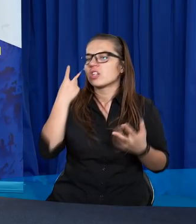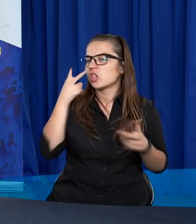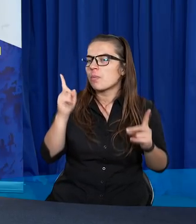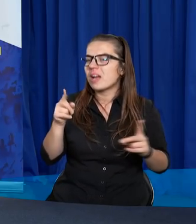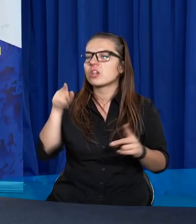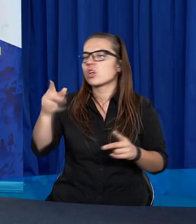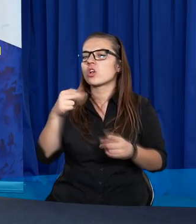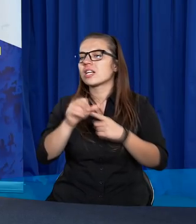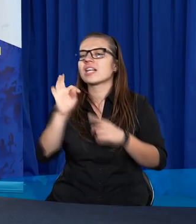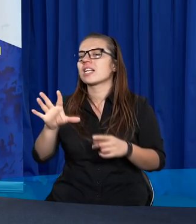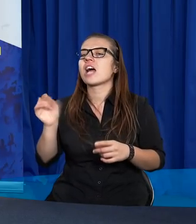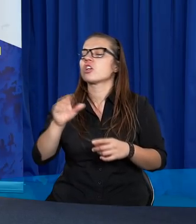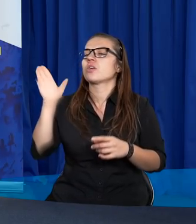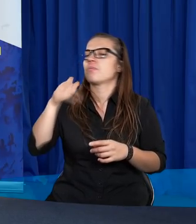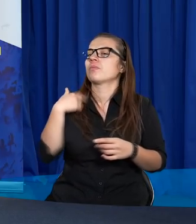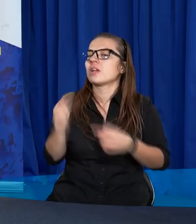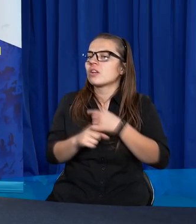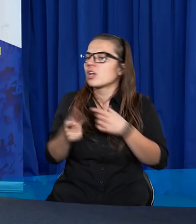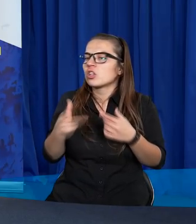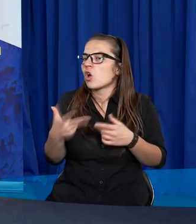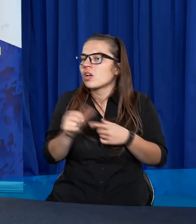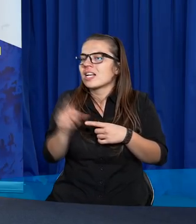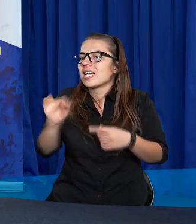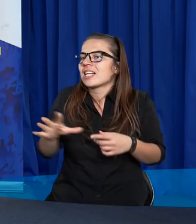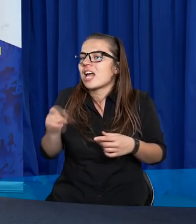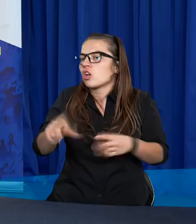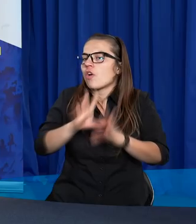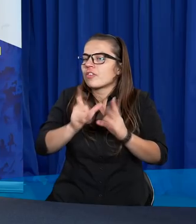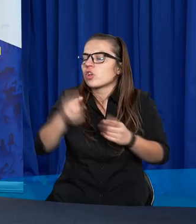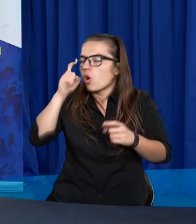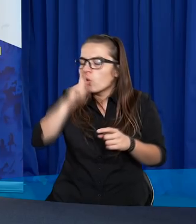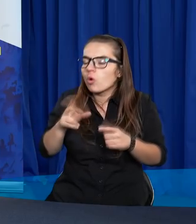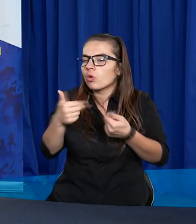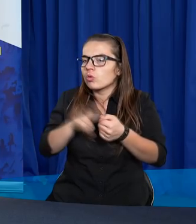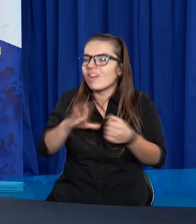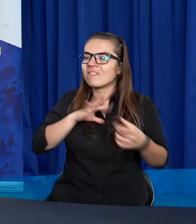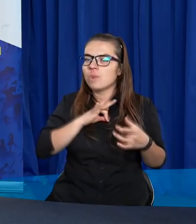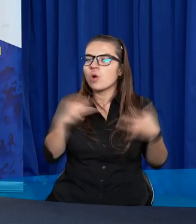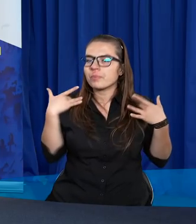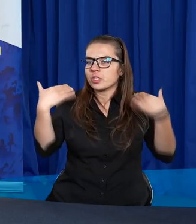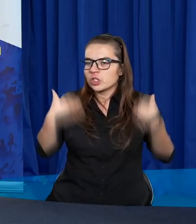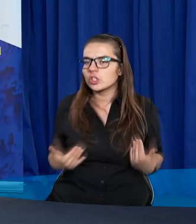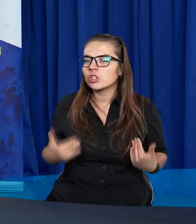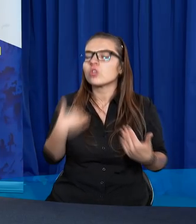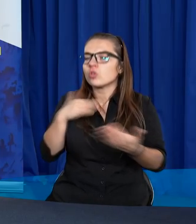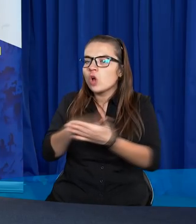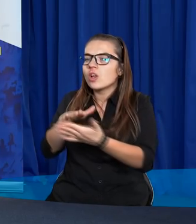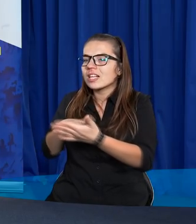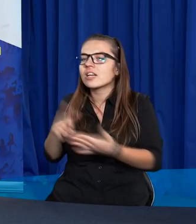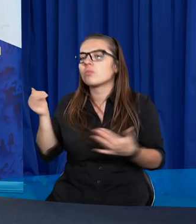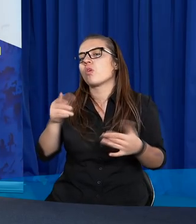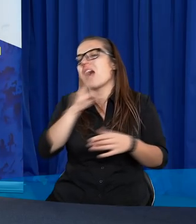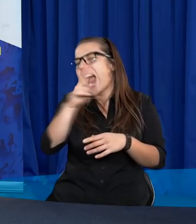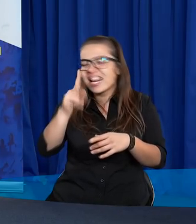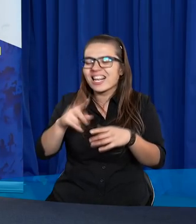że to nie jest tak, że Pan Bóg mnie za coś kara. To nie jest tak, że to wszystko zło, które gdzieś mnie dotyka, być